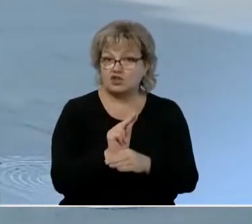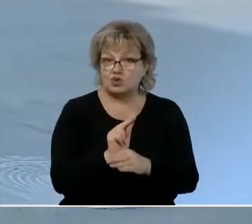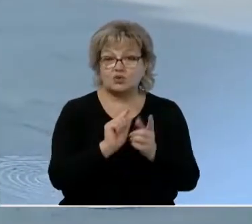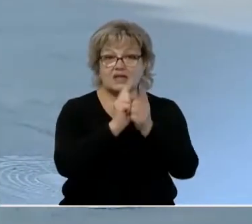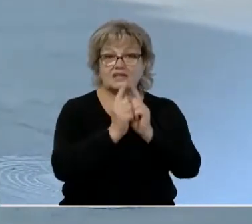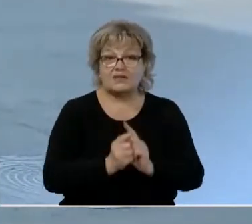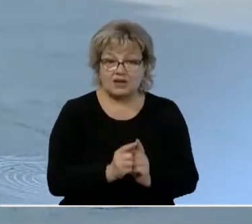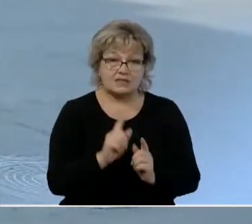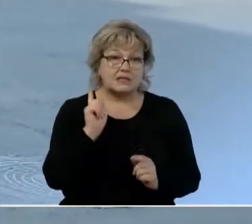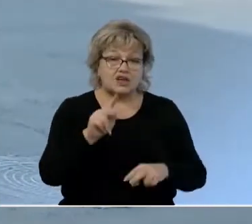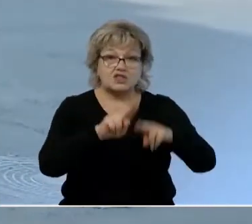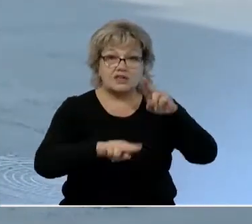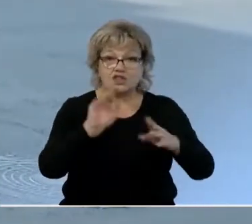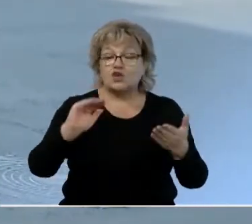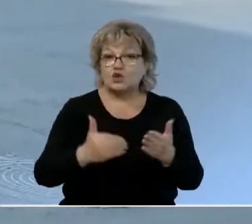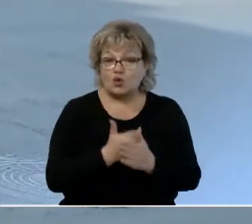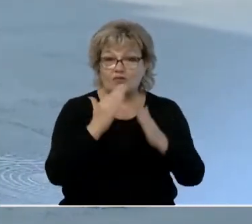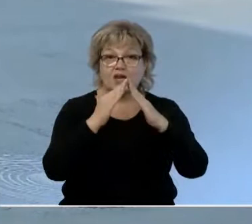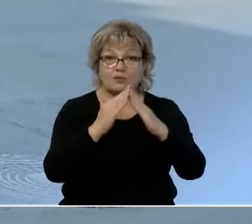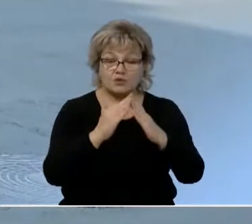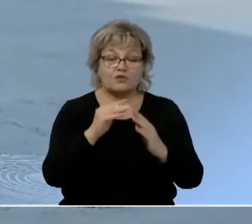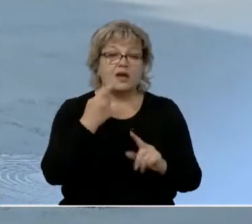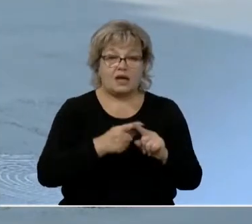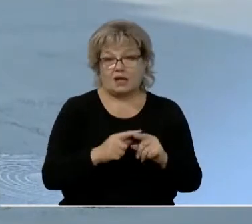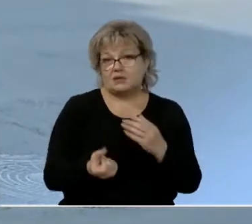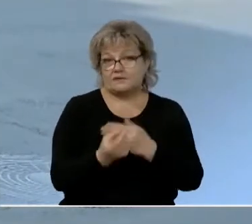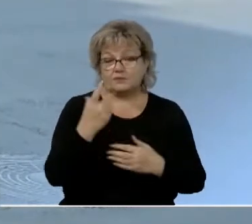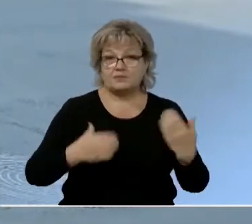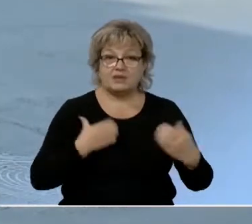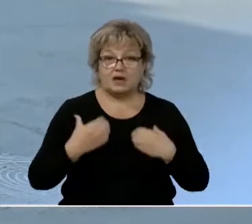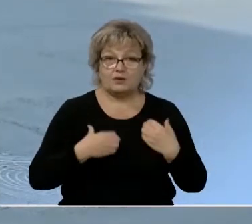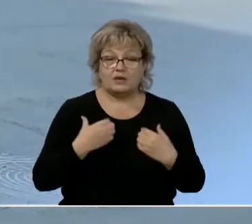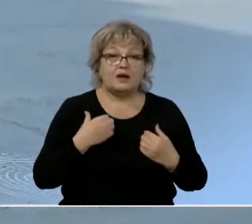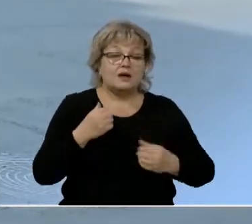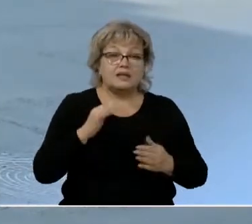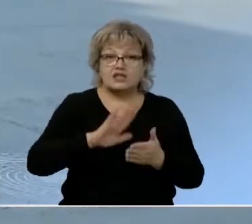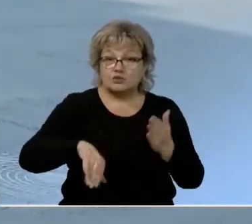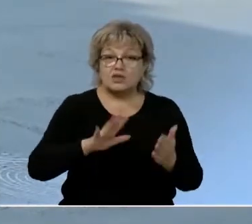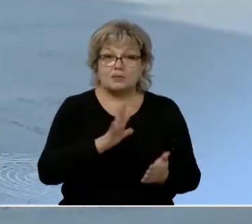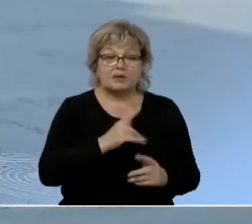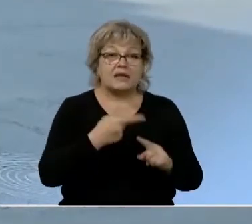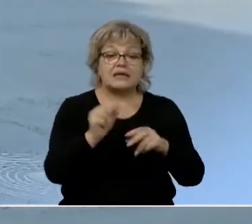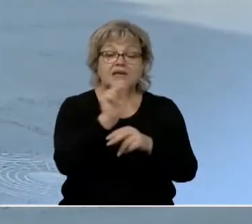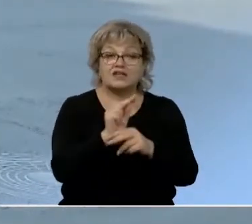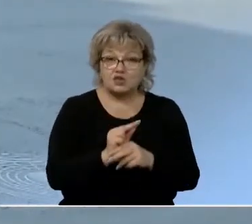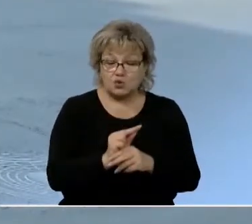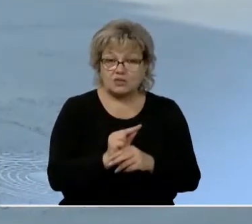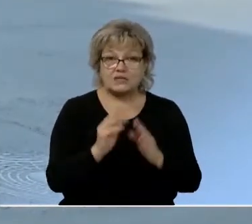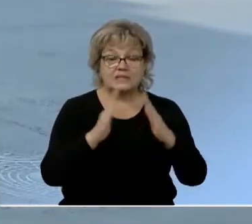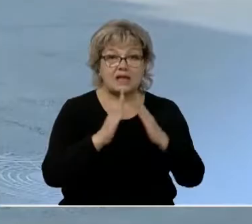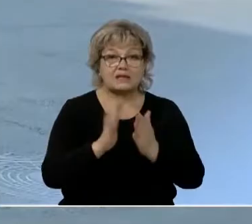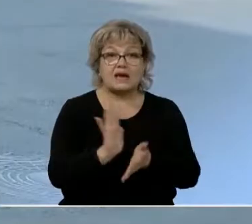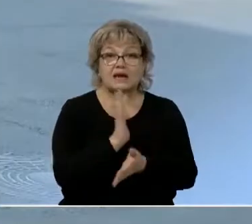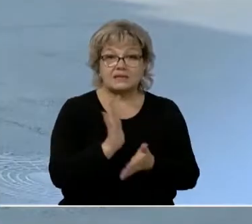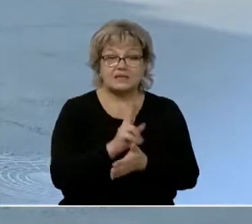реставрация или даже строительство новых корпусов, это сразу вызывает беспокойство. Не исключением стала и реконструкция здания